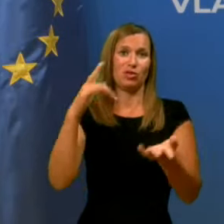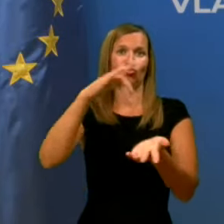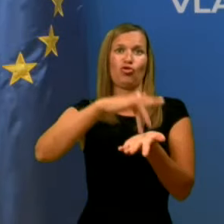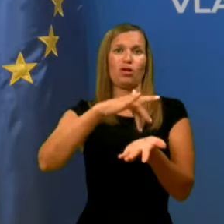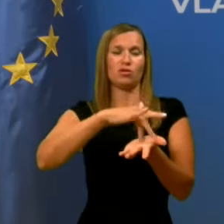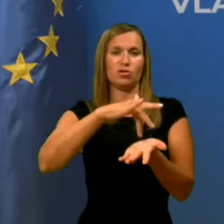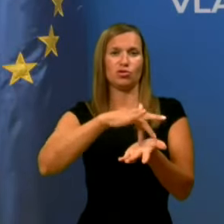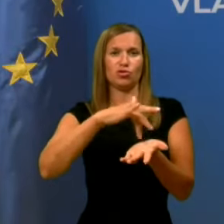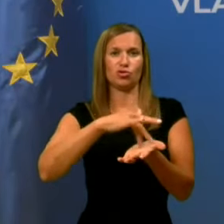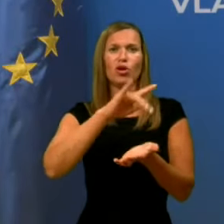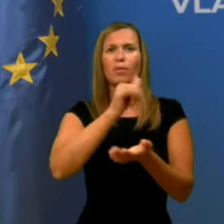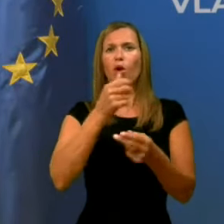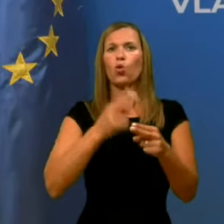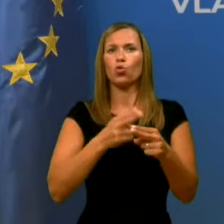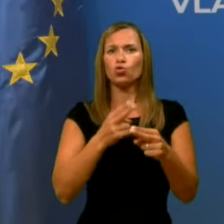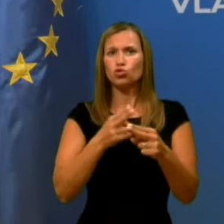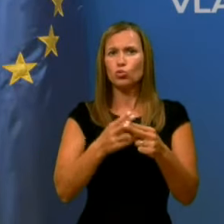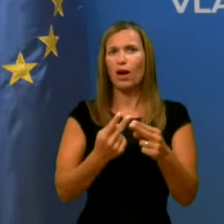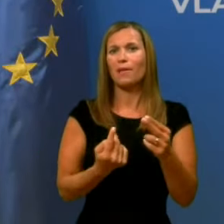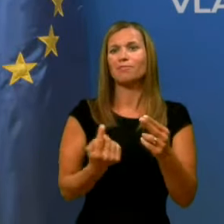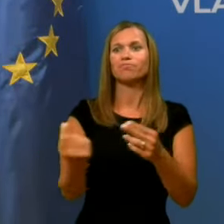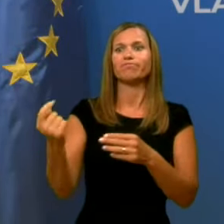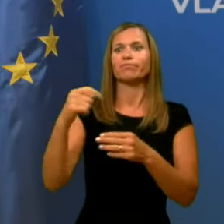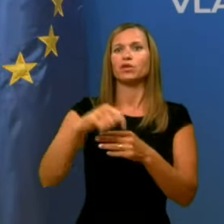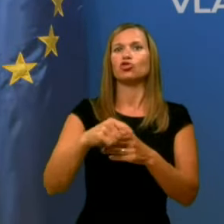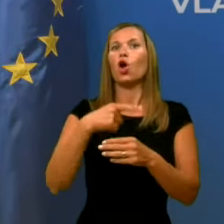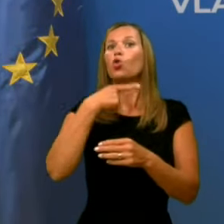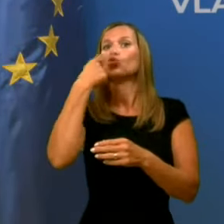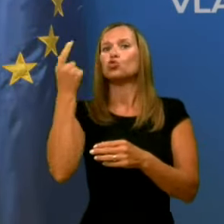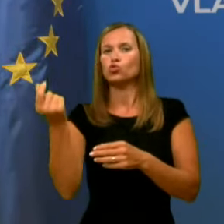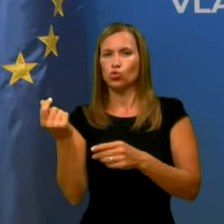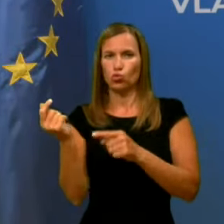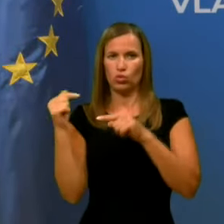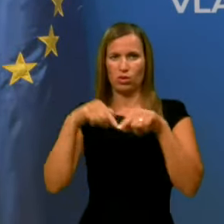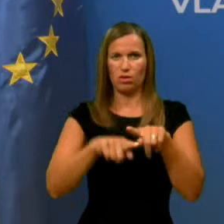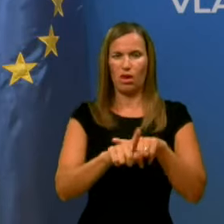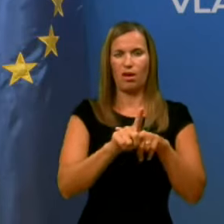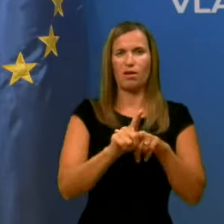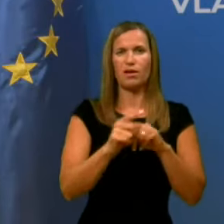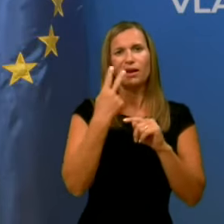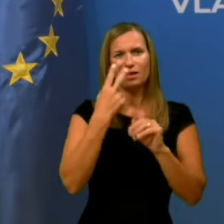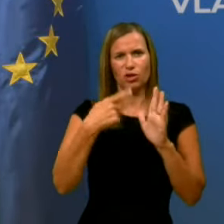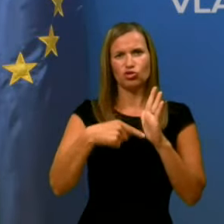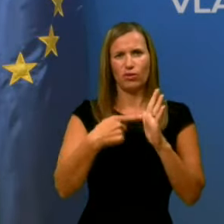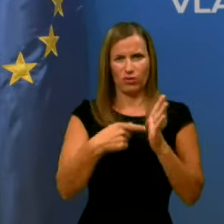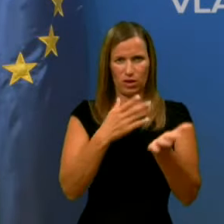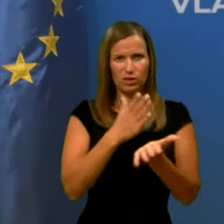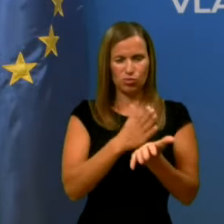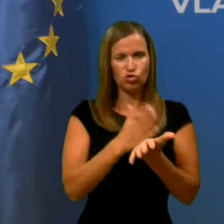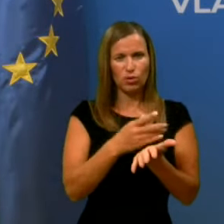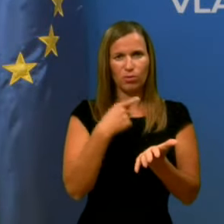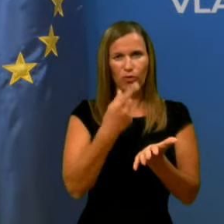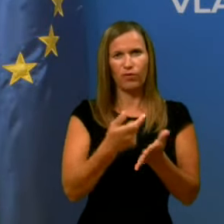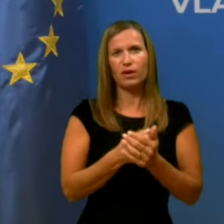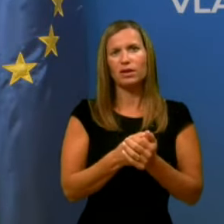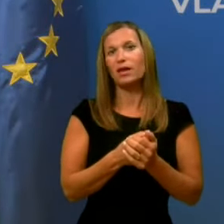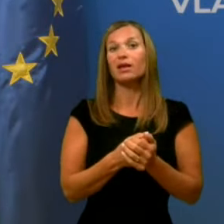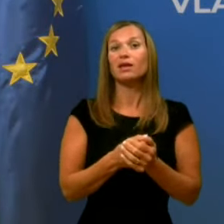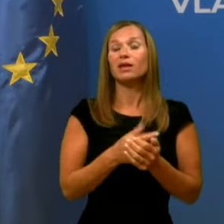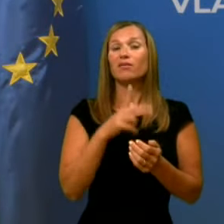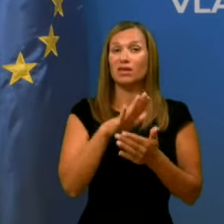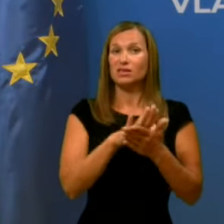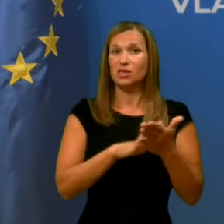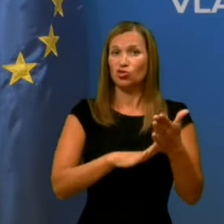kjer je okužba prišla od zunaj. Glede števila je bilo omenjeno. V samem